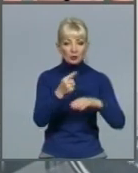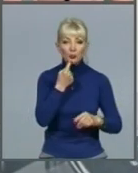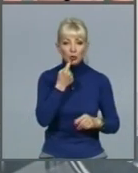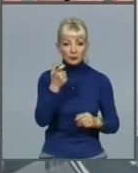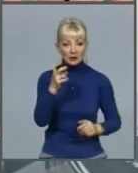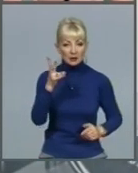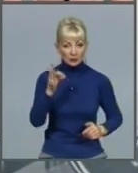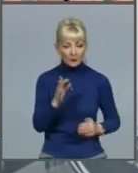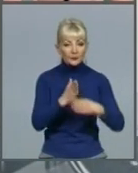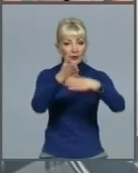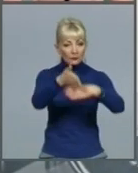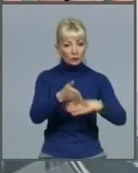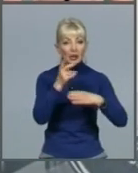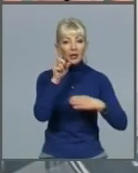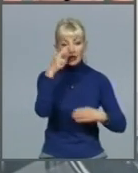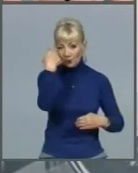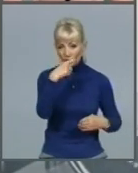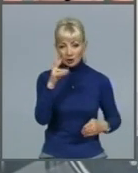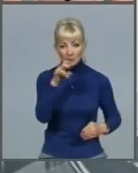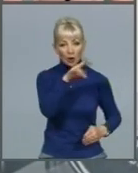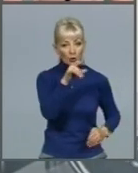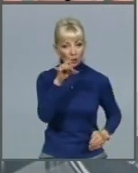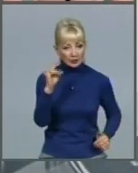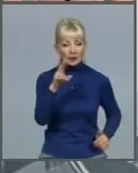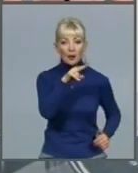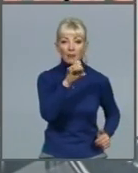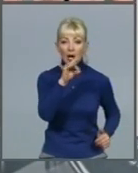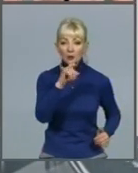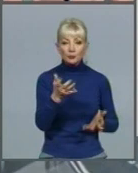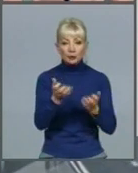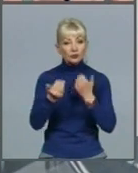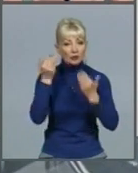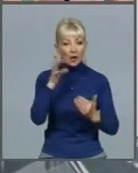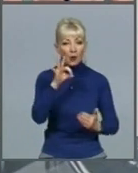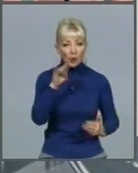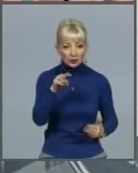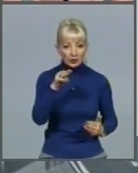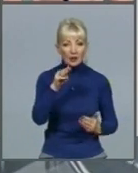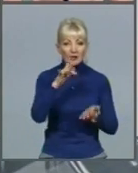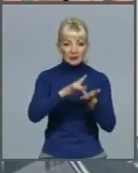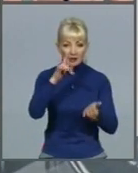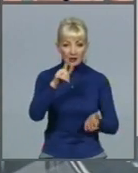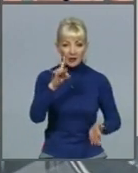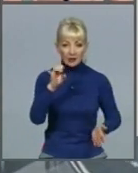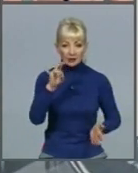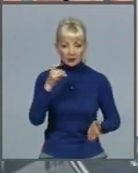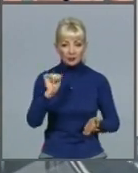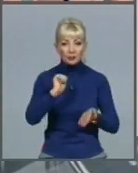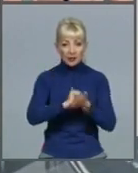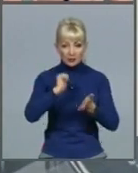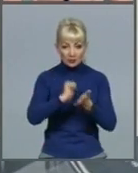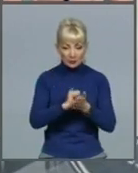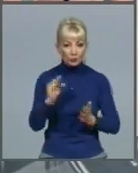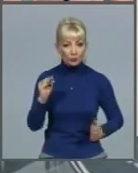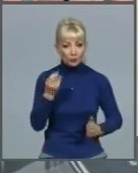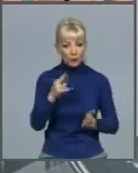кабінету необхідно ввести логін та пароль, отримані раніше від регіонального центру. Для того, щоб роздрукувати запрошення-перепустку, для участі у пробному